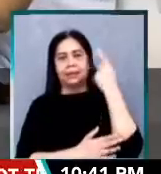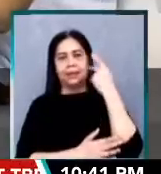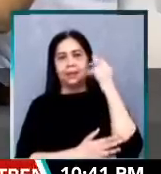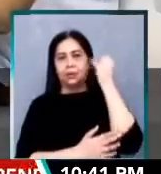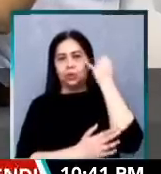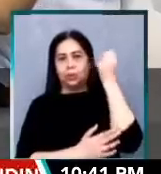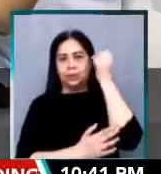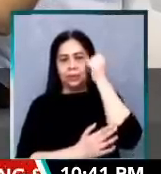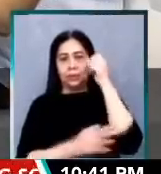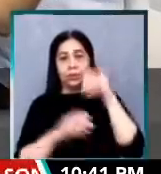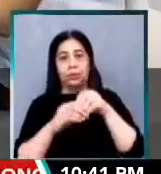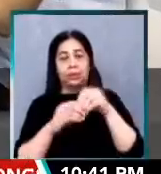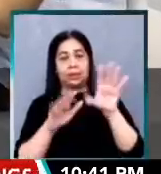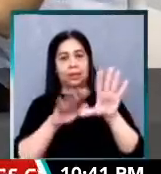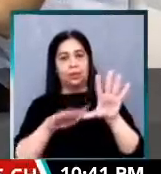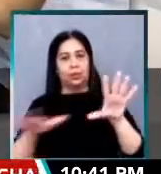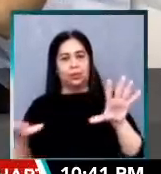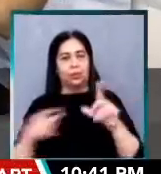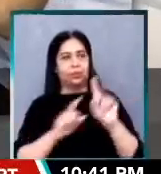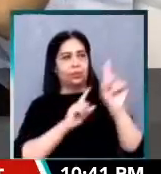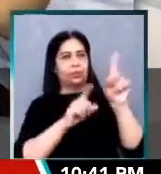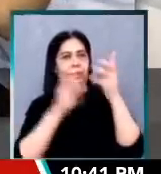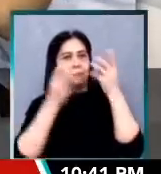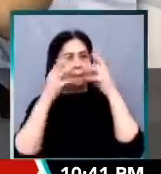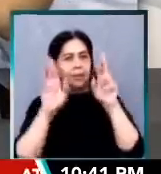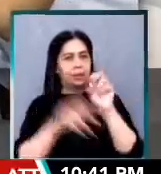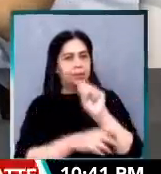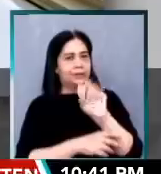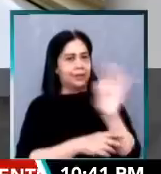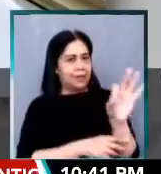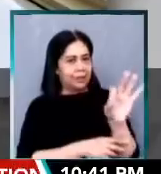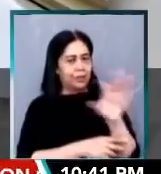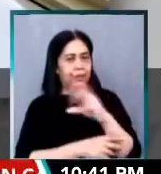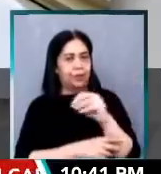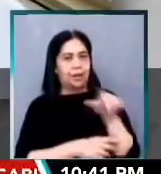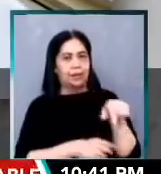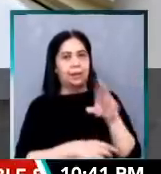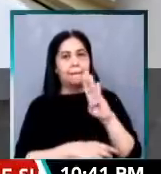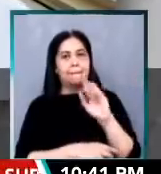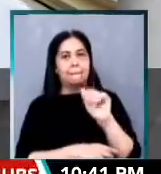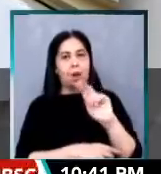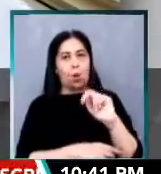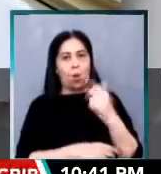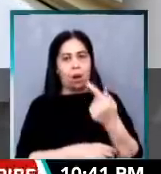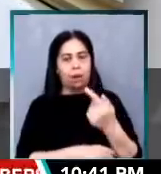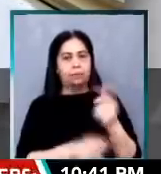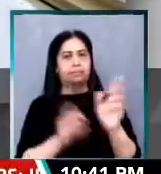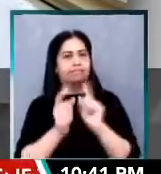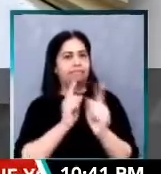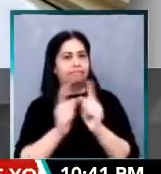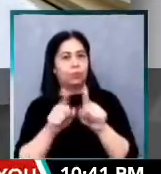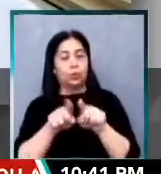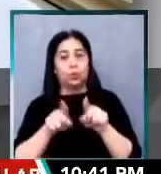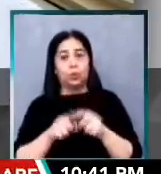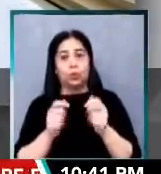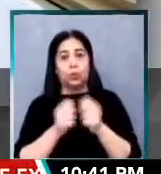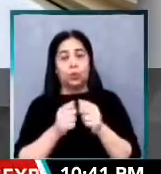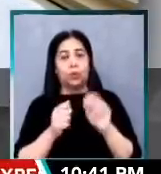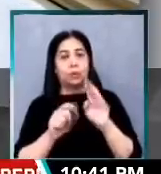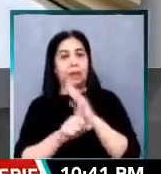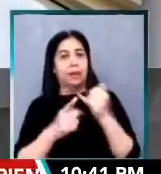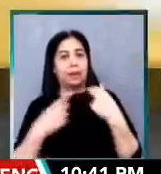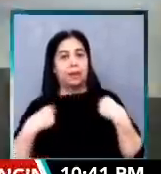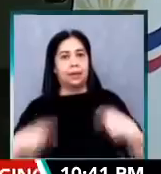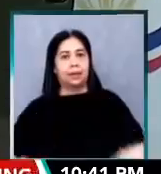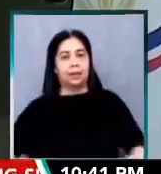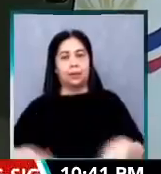Nagkortisikol sila sa mga mayor ng San Fernando City at Bayan ng Bawang at nakipagdayalog rin sa mga barangay health workers sa Bayan ng